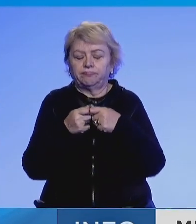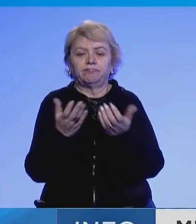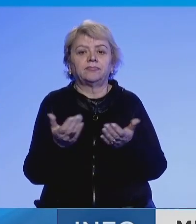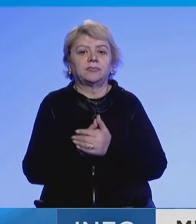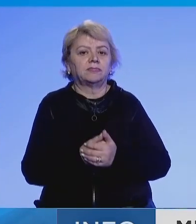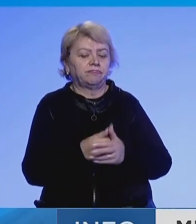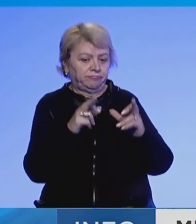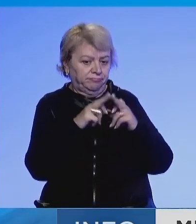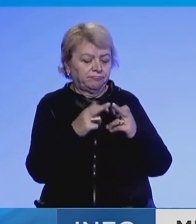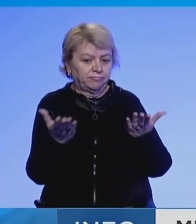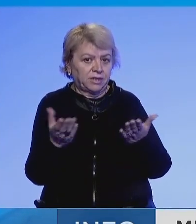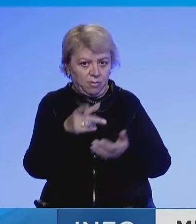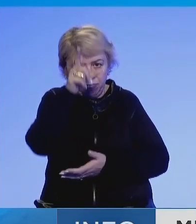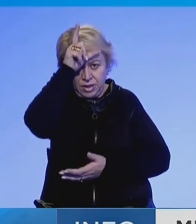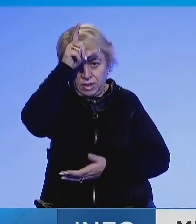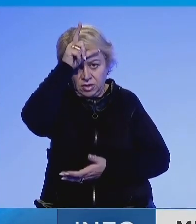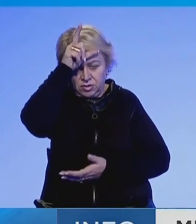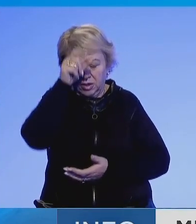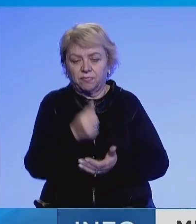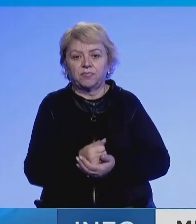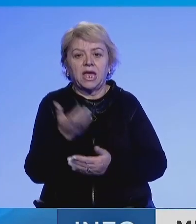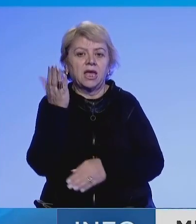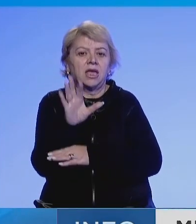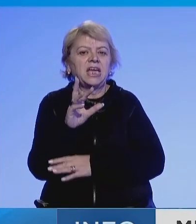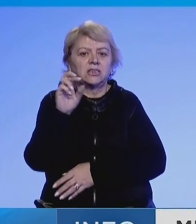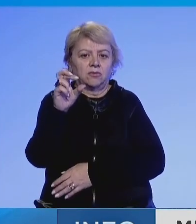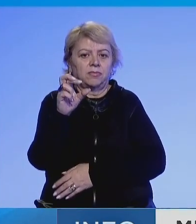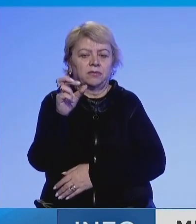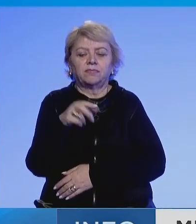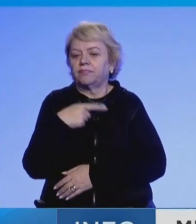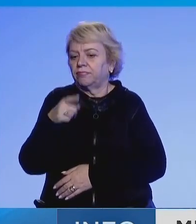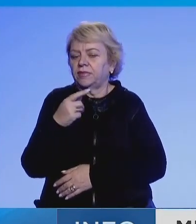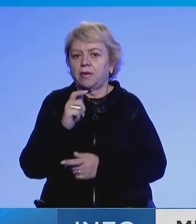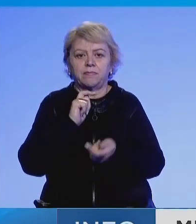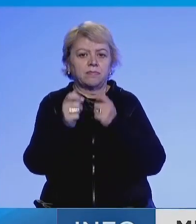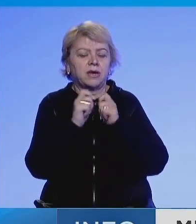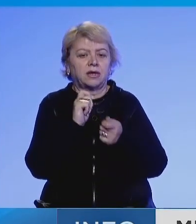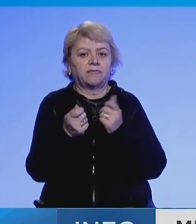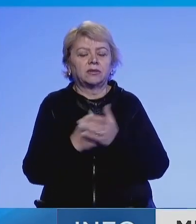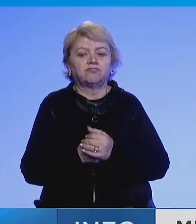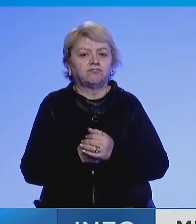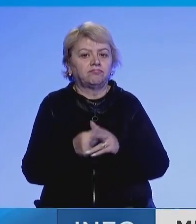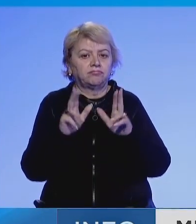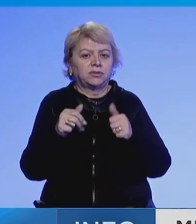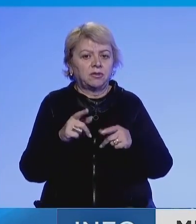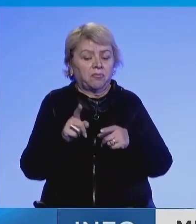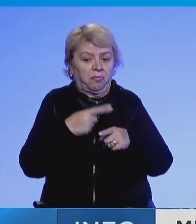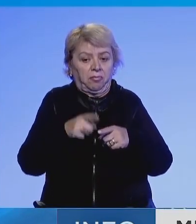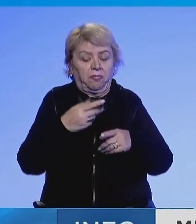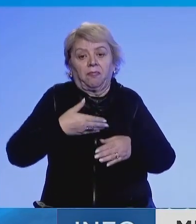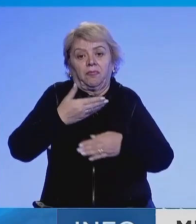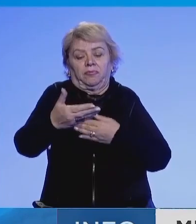ana, edhe në Beograd, emisori Eskobarit ka përmendur një marveshje eventualit mundshme brenda disa muajsh,